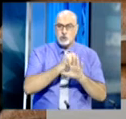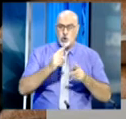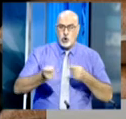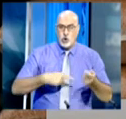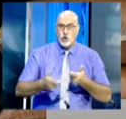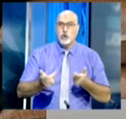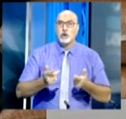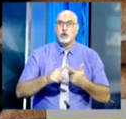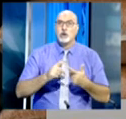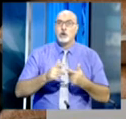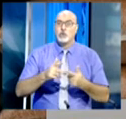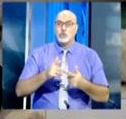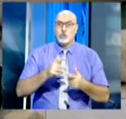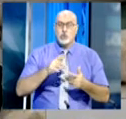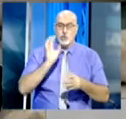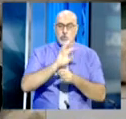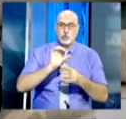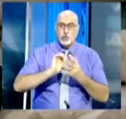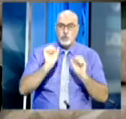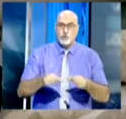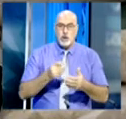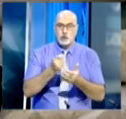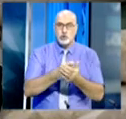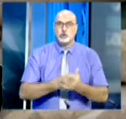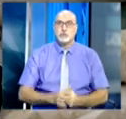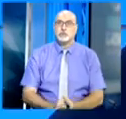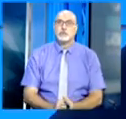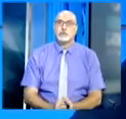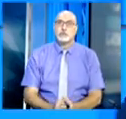للاحتكار وضرب القدرة الشرائية للمواطن